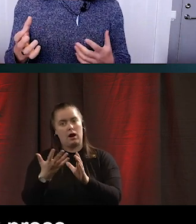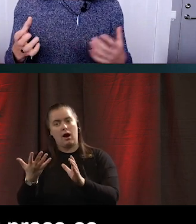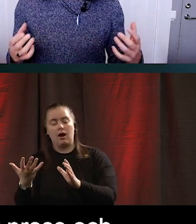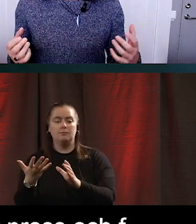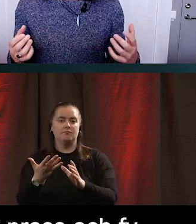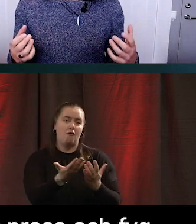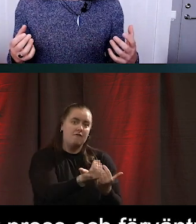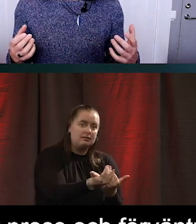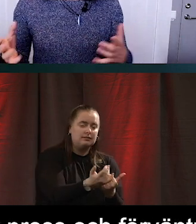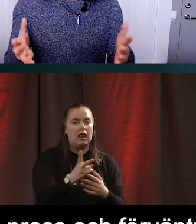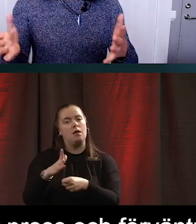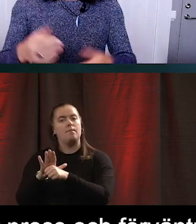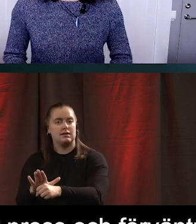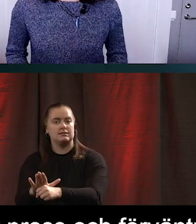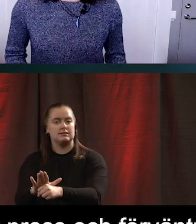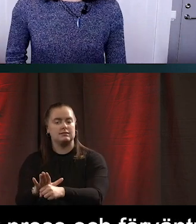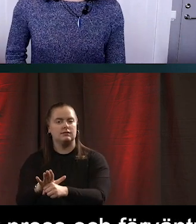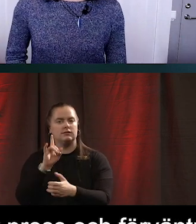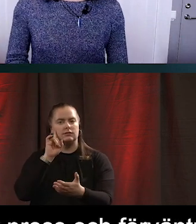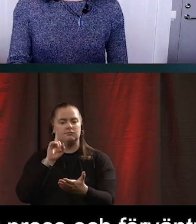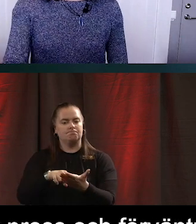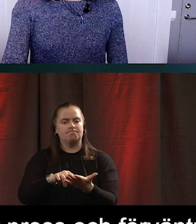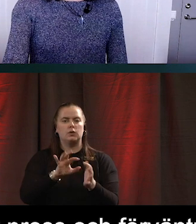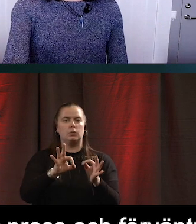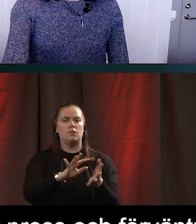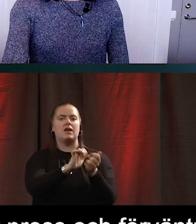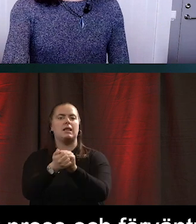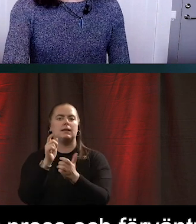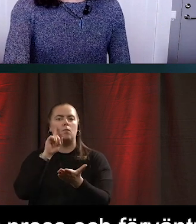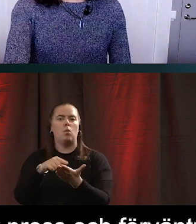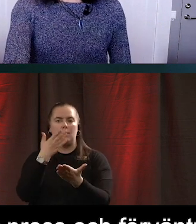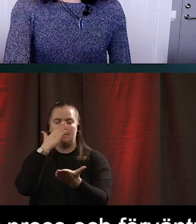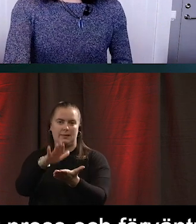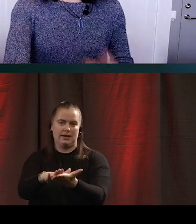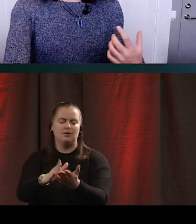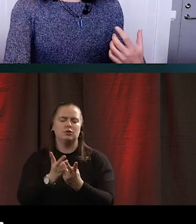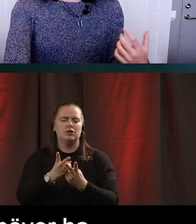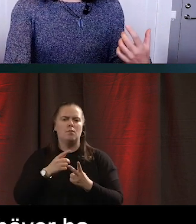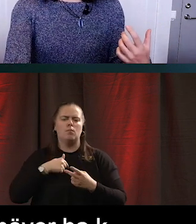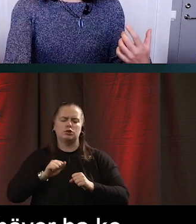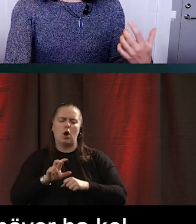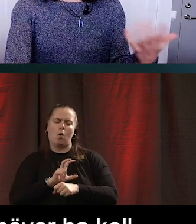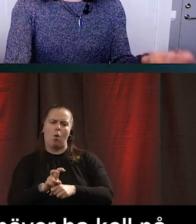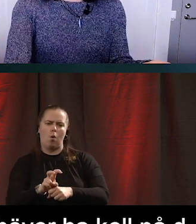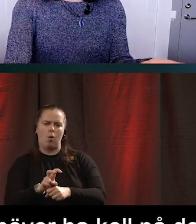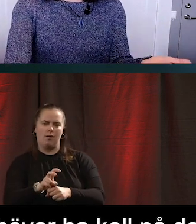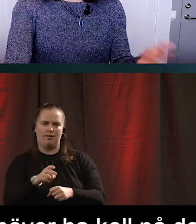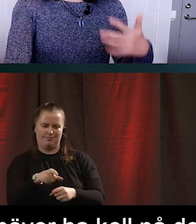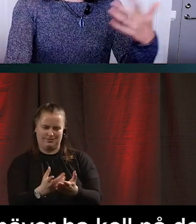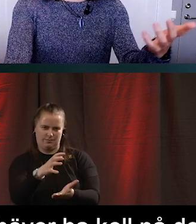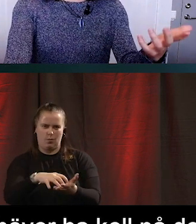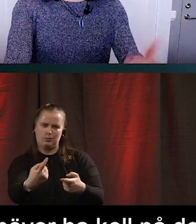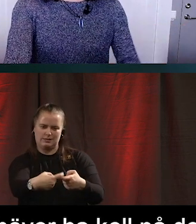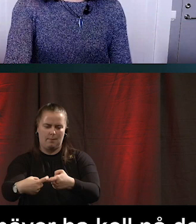förväntningar och förändra målbilden på olika sätt. Så det behöver man ha koll på när man designar verktyg åt andra.